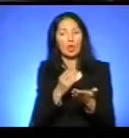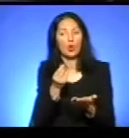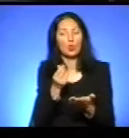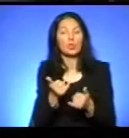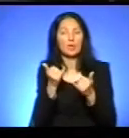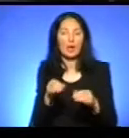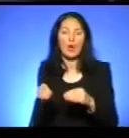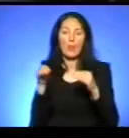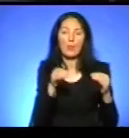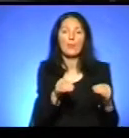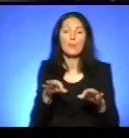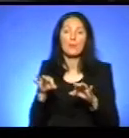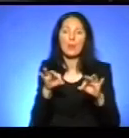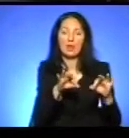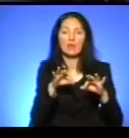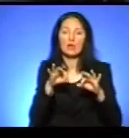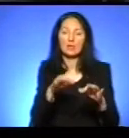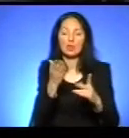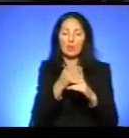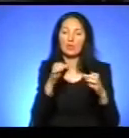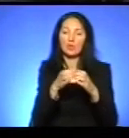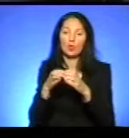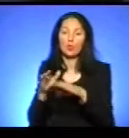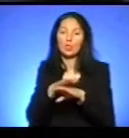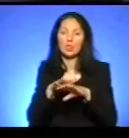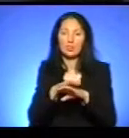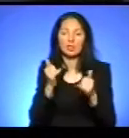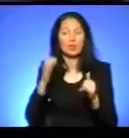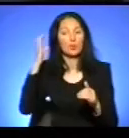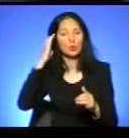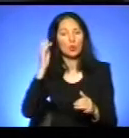пільгових категорій населення, ми зараз знову послухаємо Вадима Боярського.